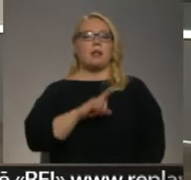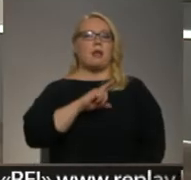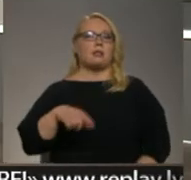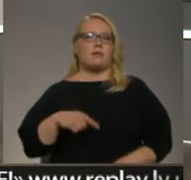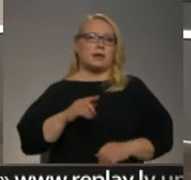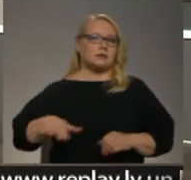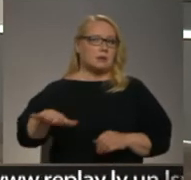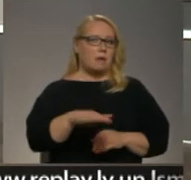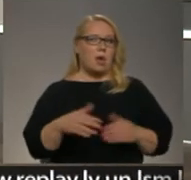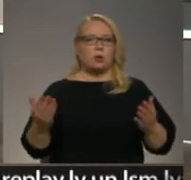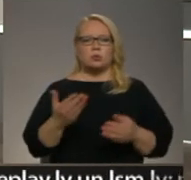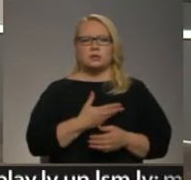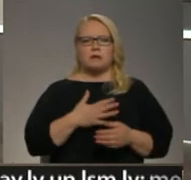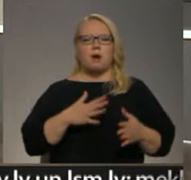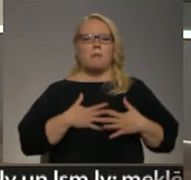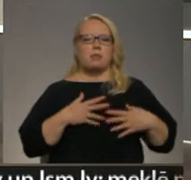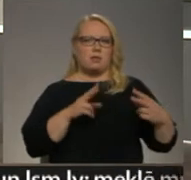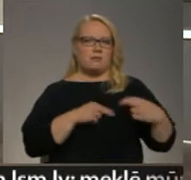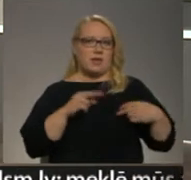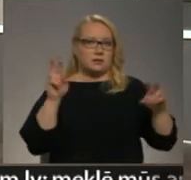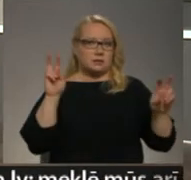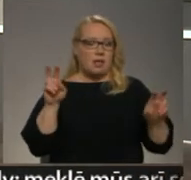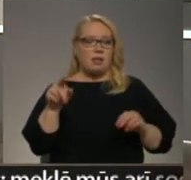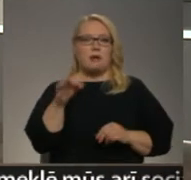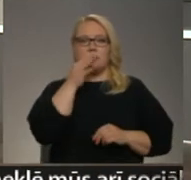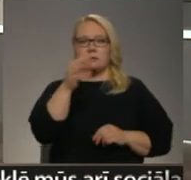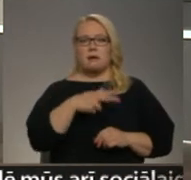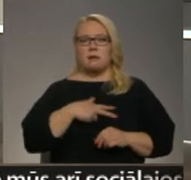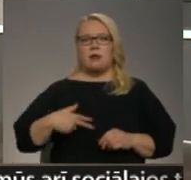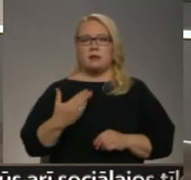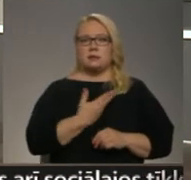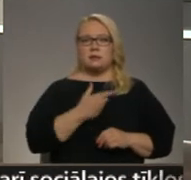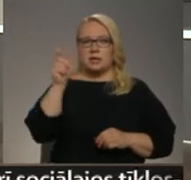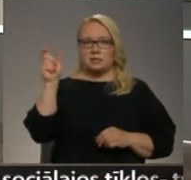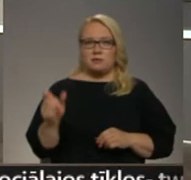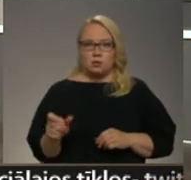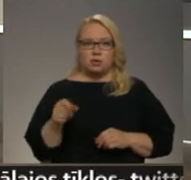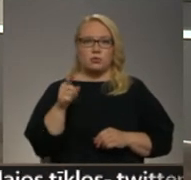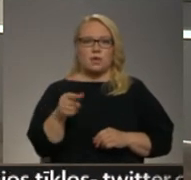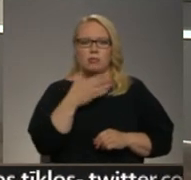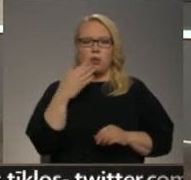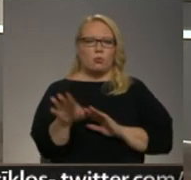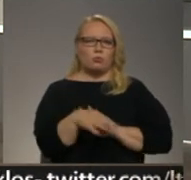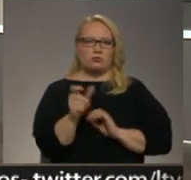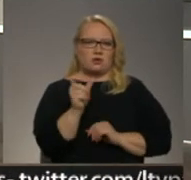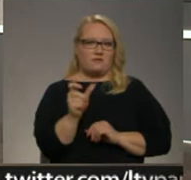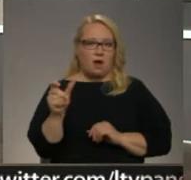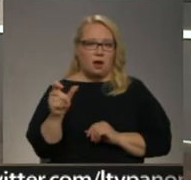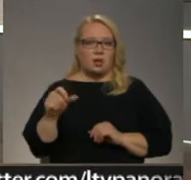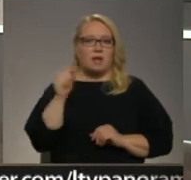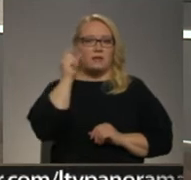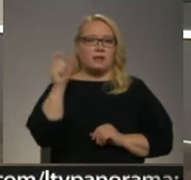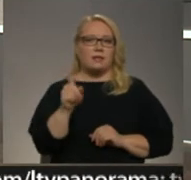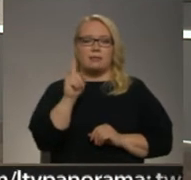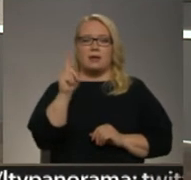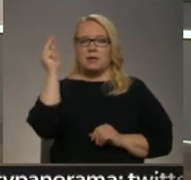Latvija ir zeme, kurā dzīvo mana dvēsele. Tā saka Dānijas iedzīvotājs Olavs Ernstens, un tie nav tūkši vārdi. Kungs ne tikai